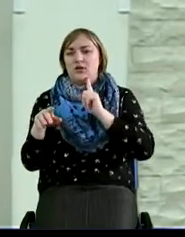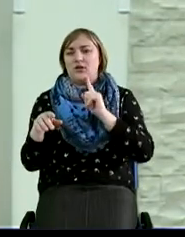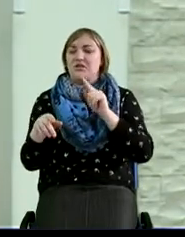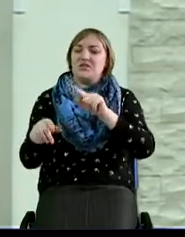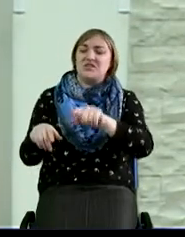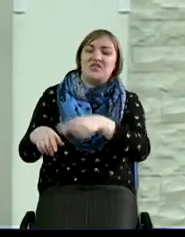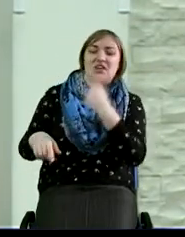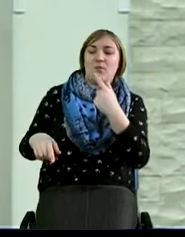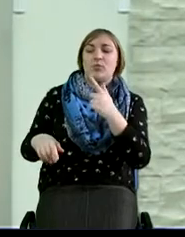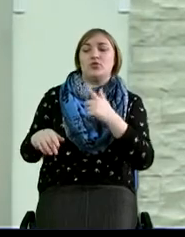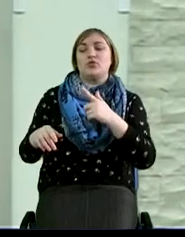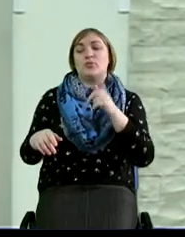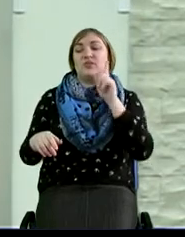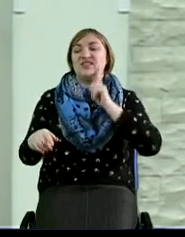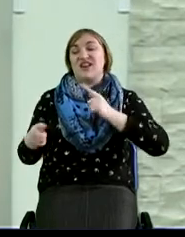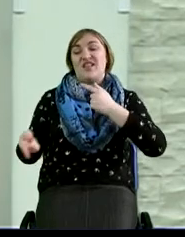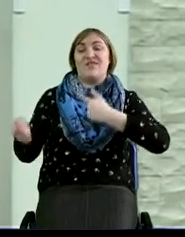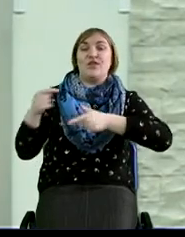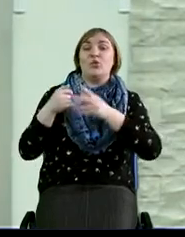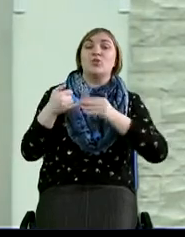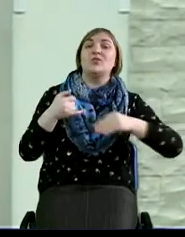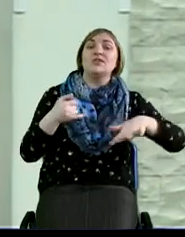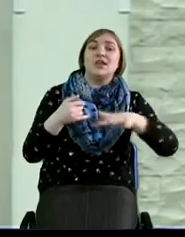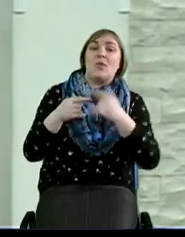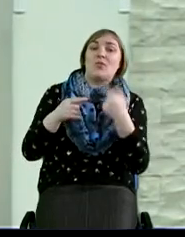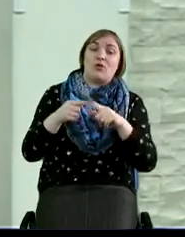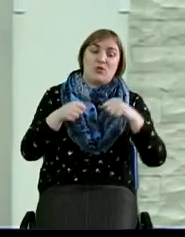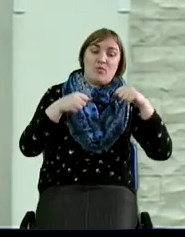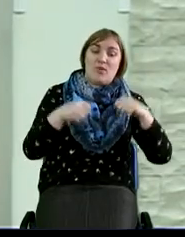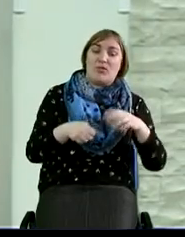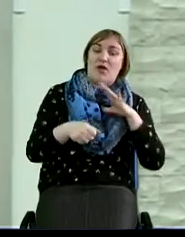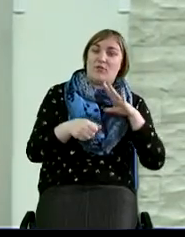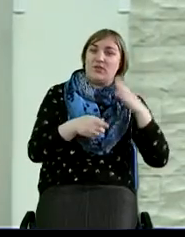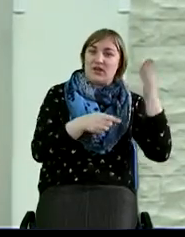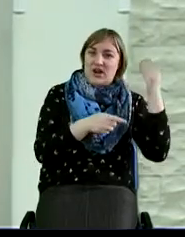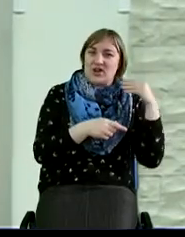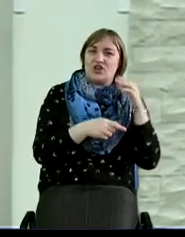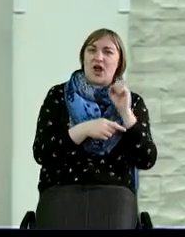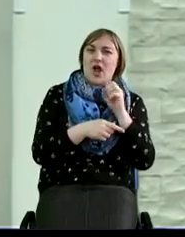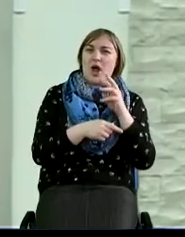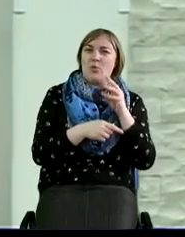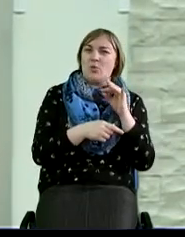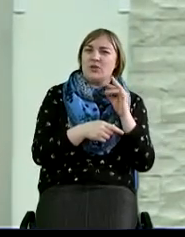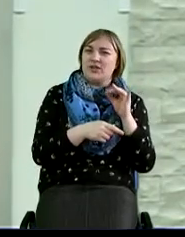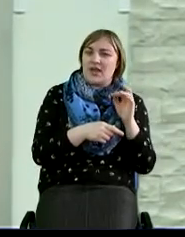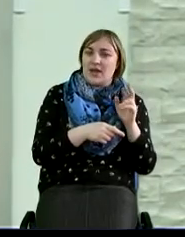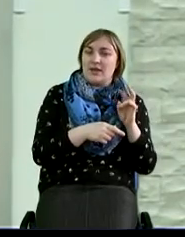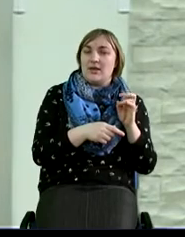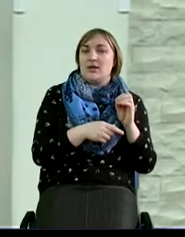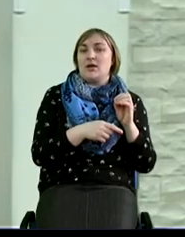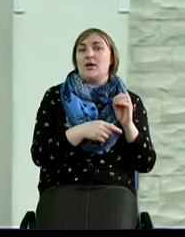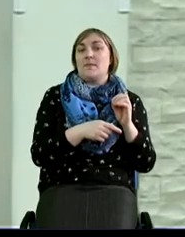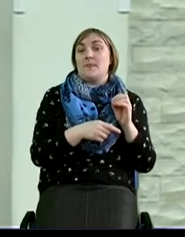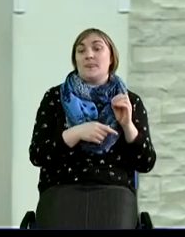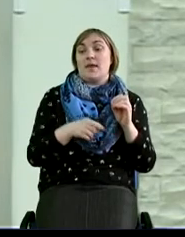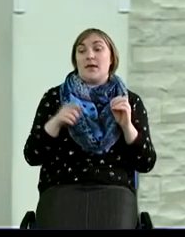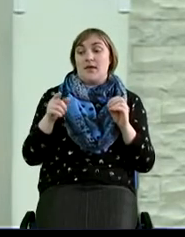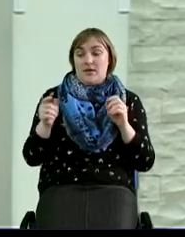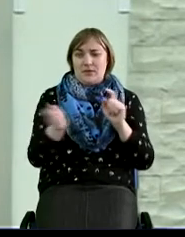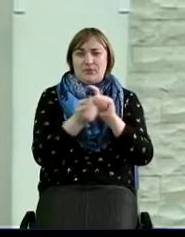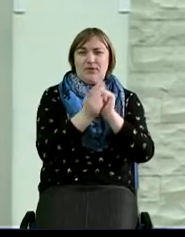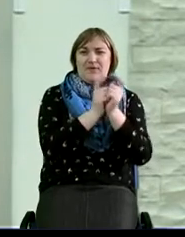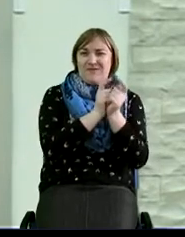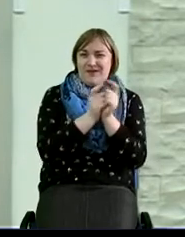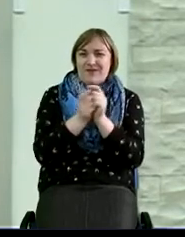чтобы Израиль вернул земли, которые принадлежат им по праву, которые были в определенный момент даны Богом, и они воевали за